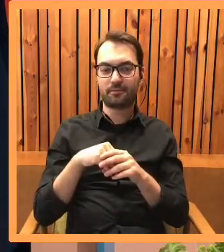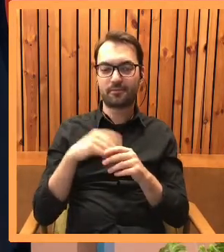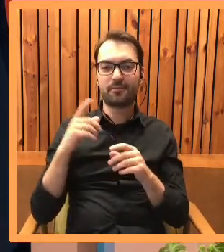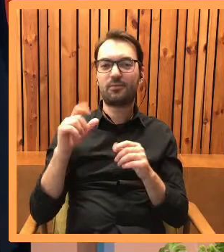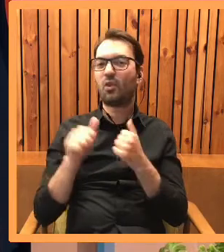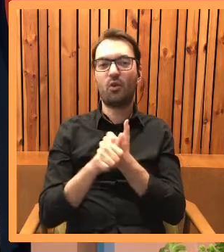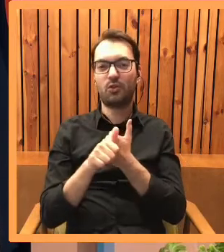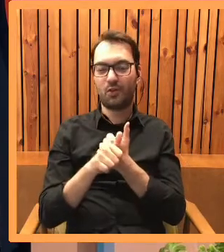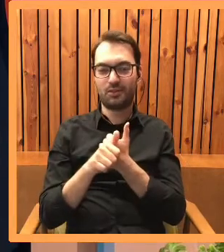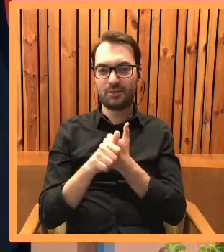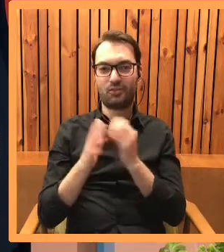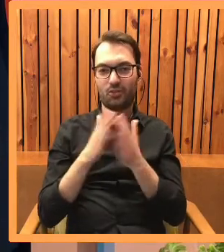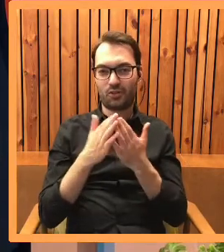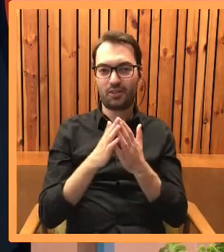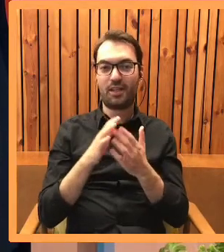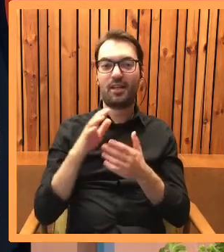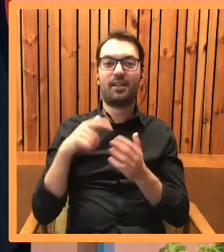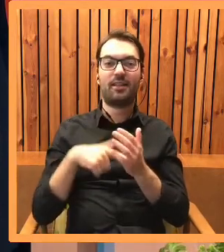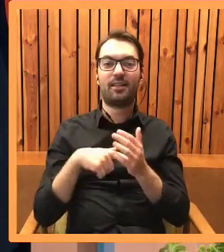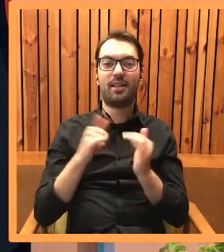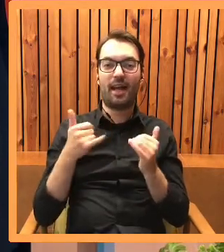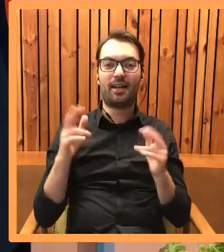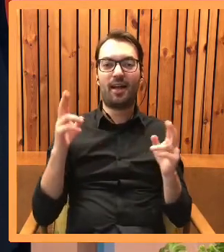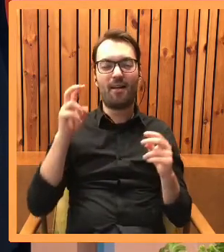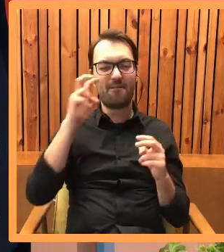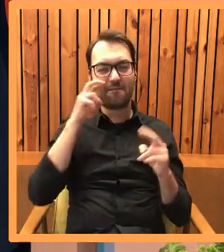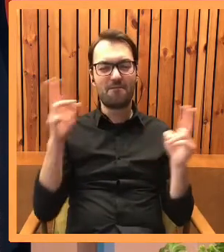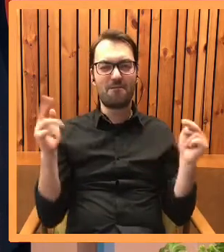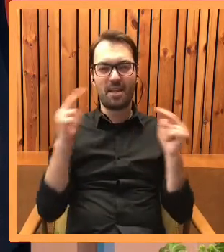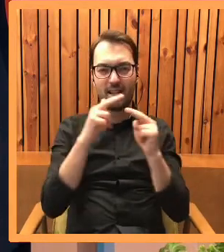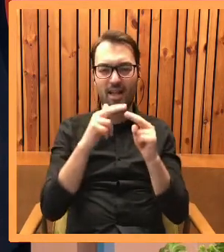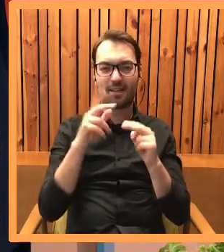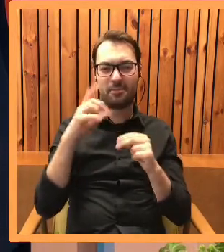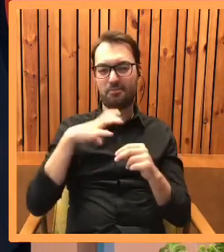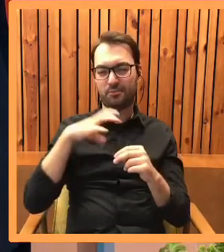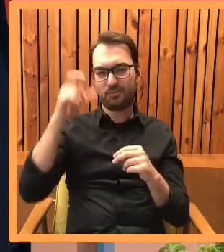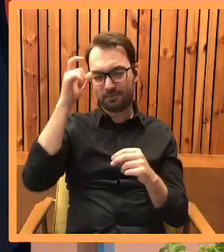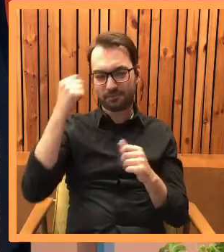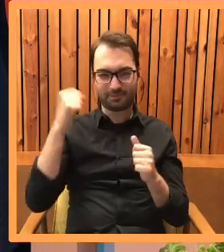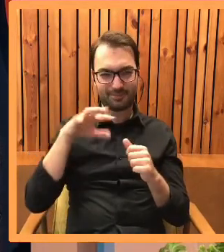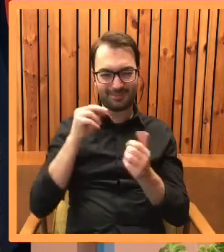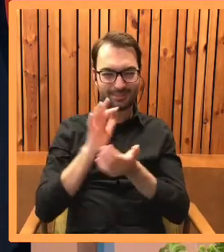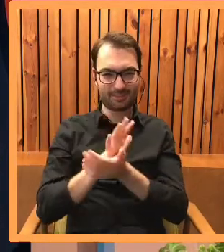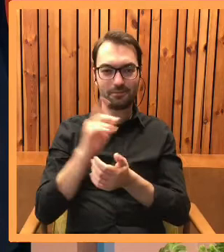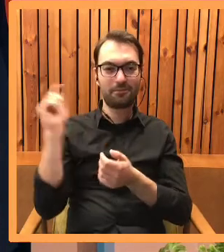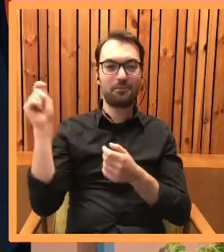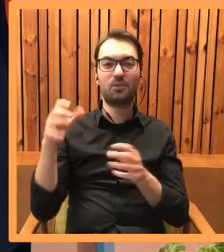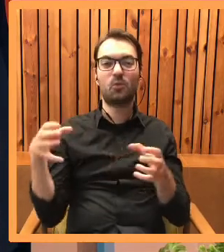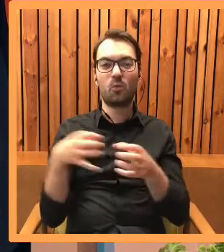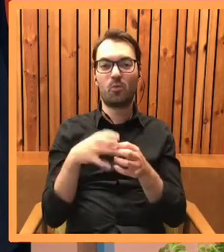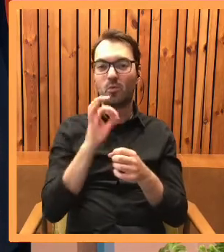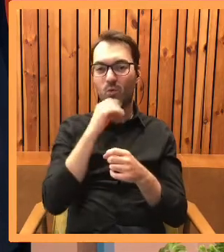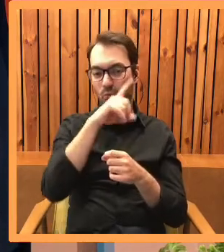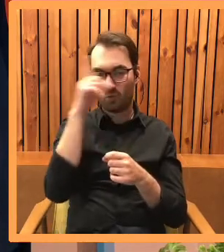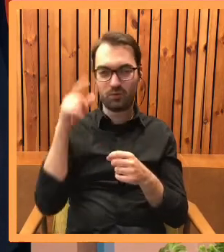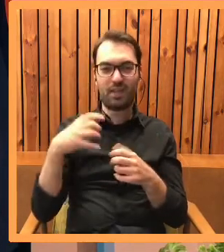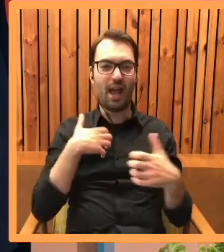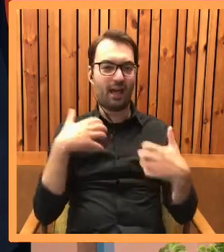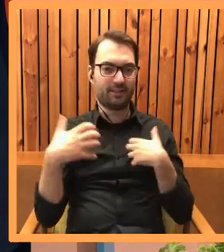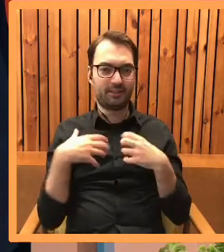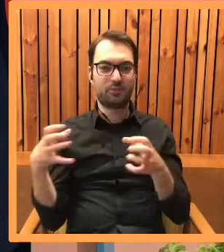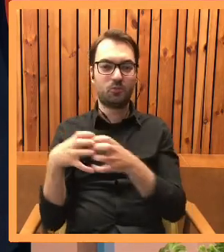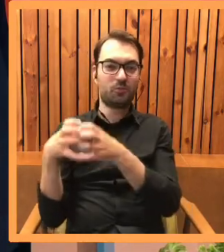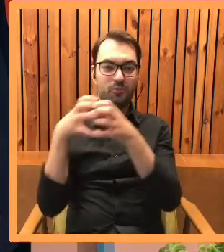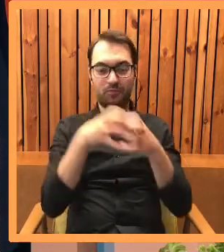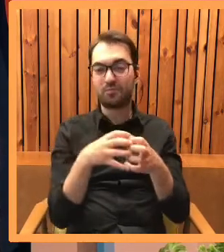znaczy akcja się zawiązuje w tym momencie, kiedy do willi znanego milionera, bardzo ekscentrycznego człowieka przyjeżdża grupa młodych ludzi, artystów, którzy